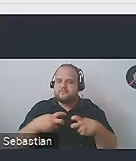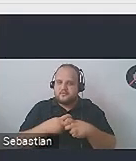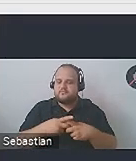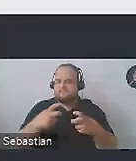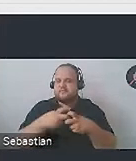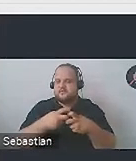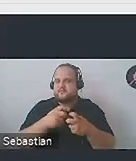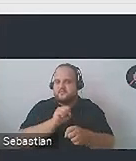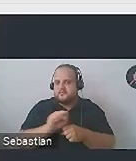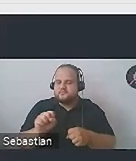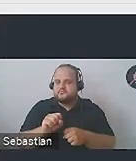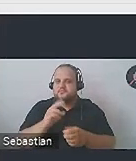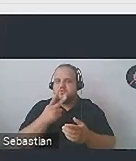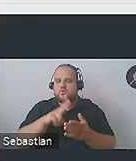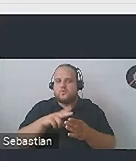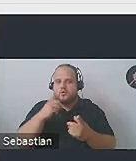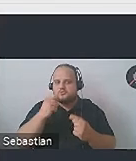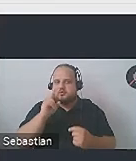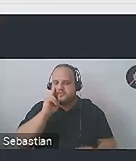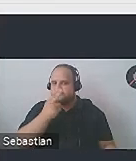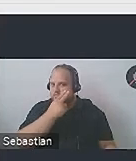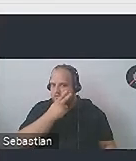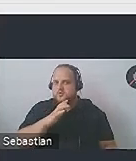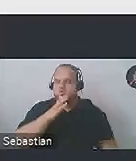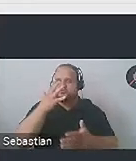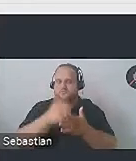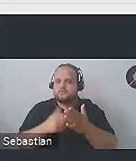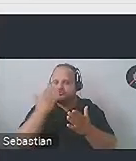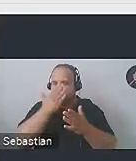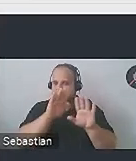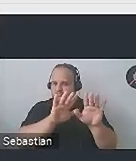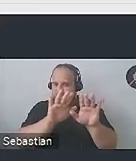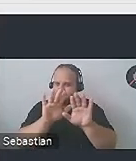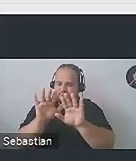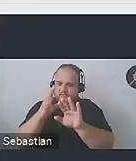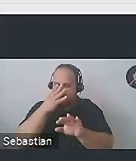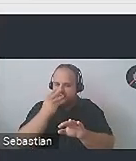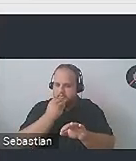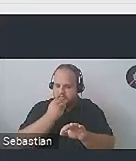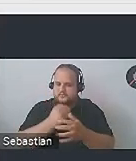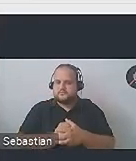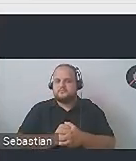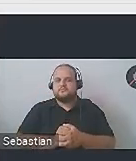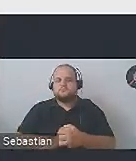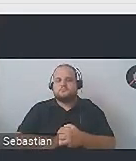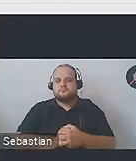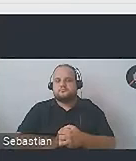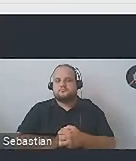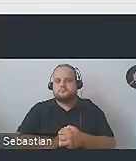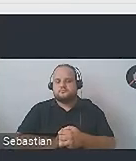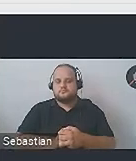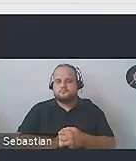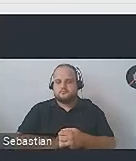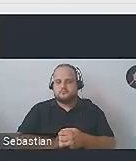internecie już mówiłam, osoby niewidome korzystają z czytników ekranu, które czytają im, co jest na ekranie i jak taki